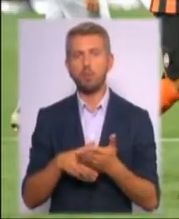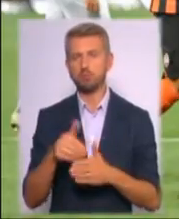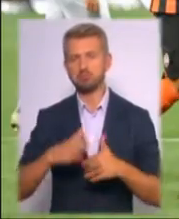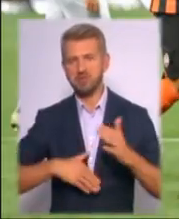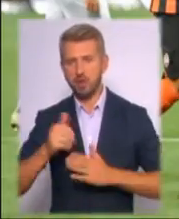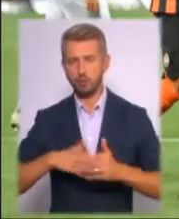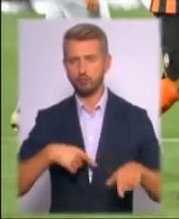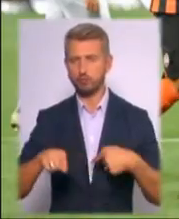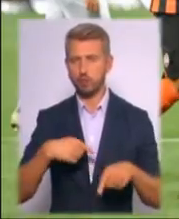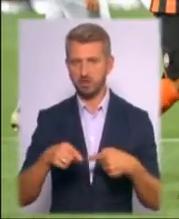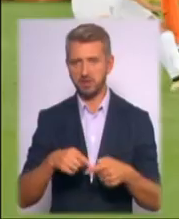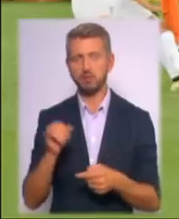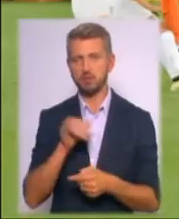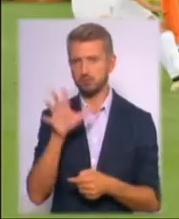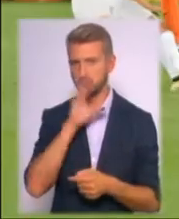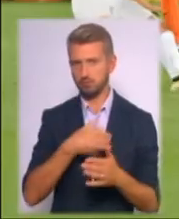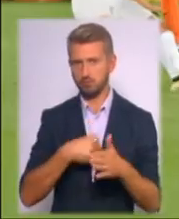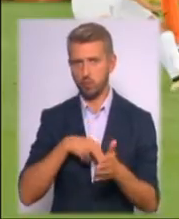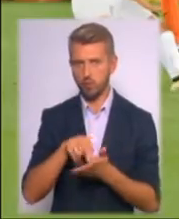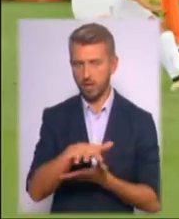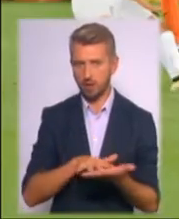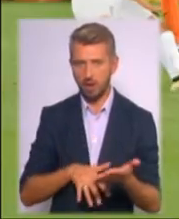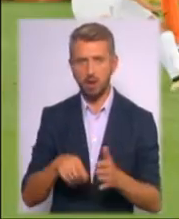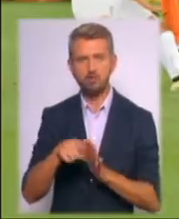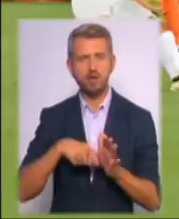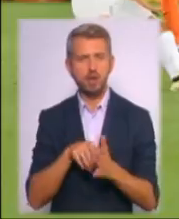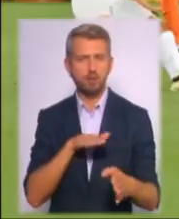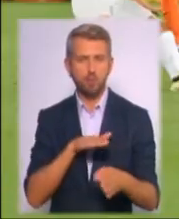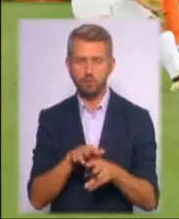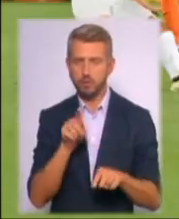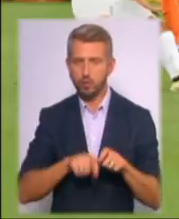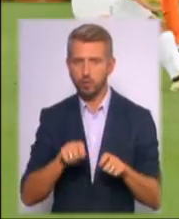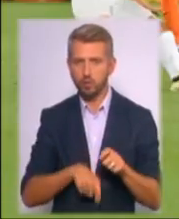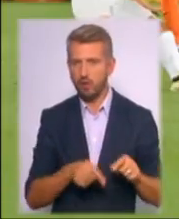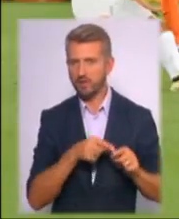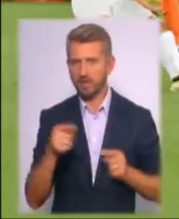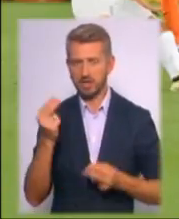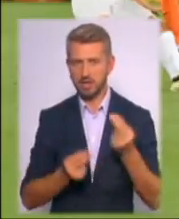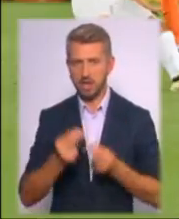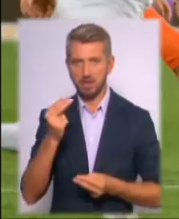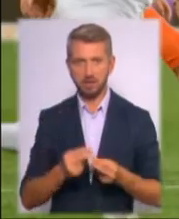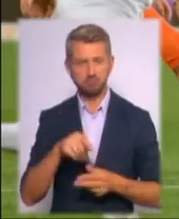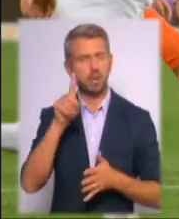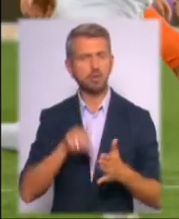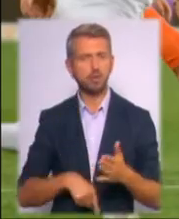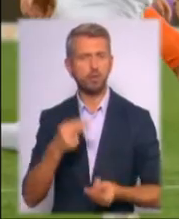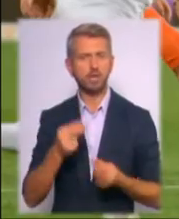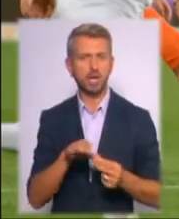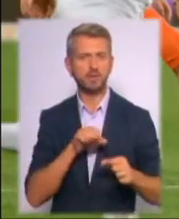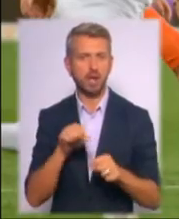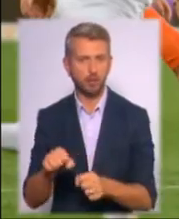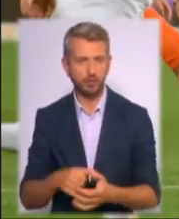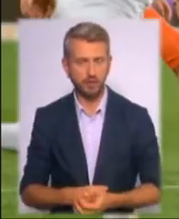пройшла далі. «Шахтар» повністю контролював хід гри. Гірники надійно відіграли в захисті, не нехтуючи швидкими атаками.